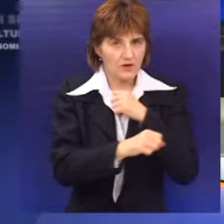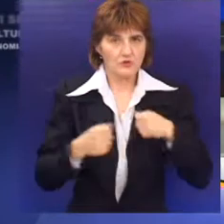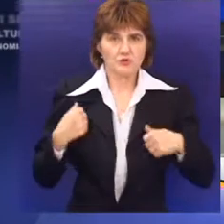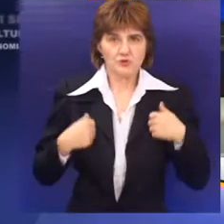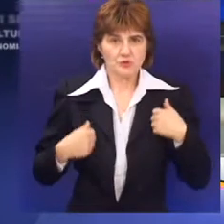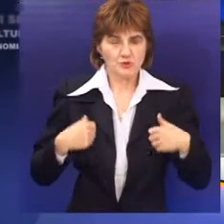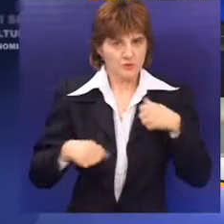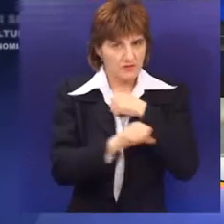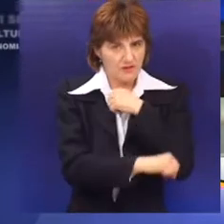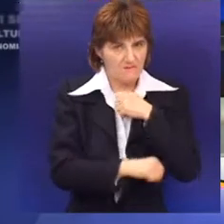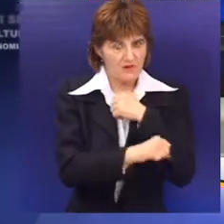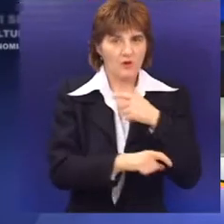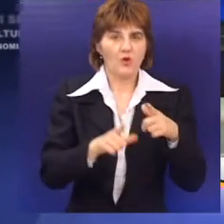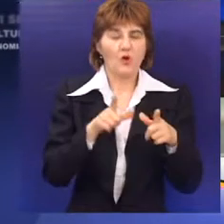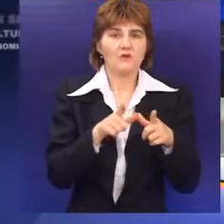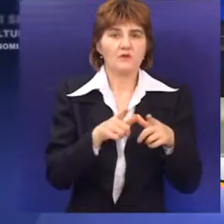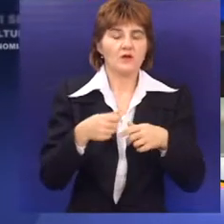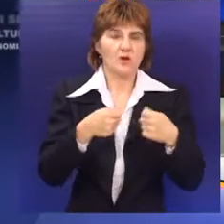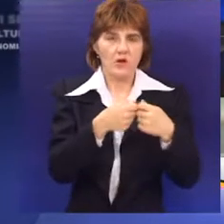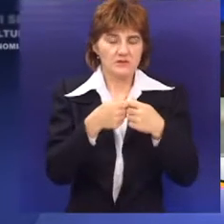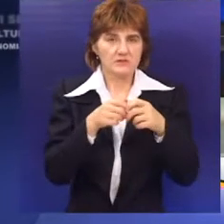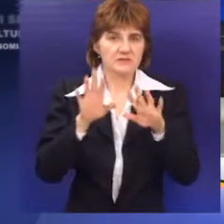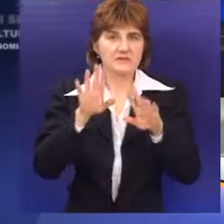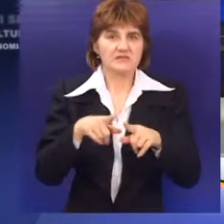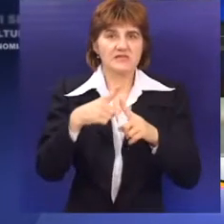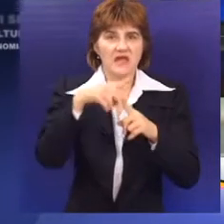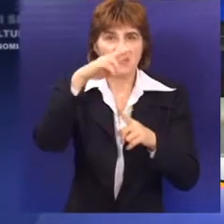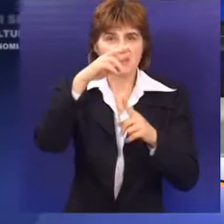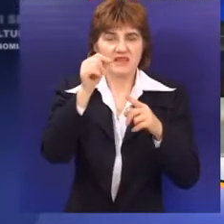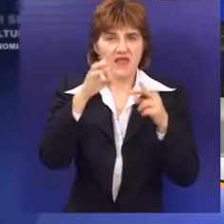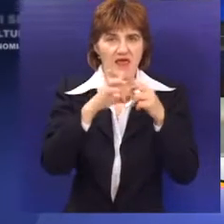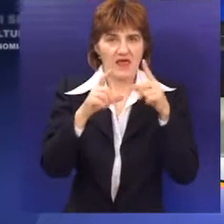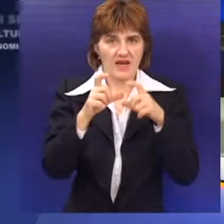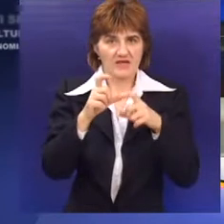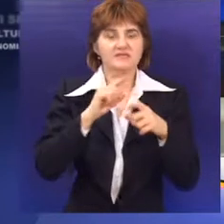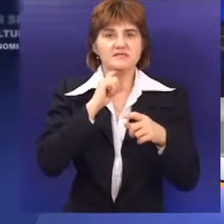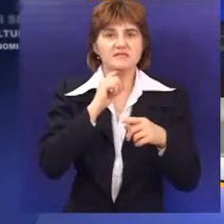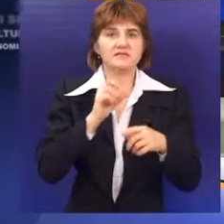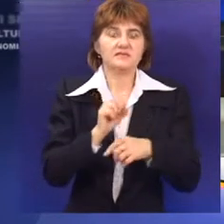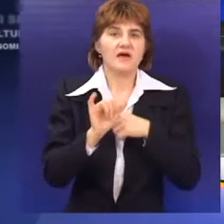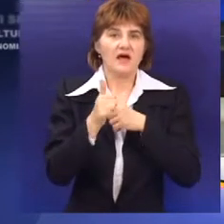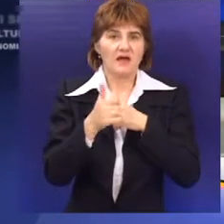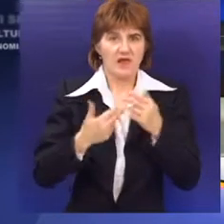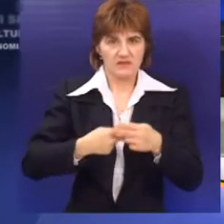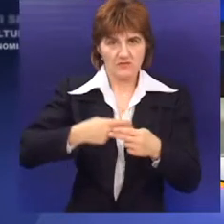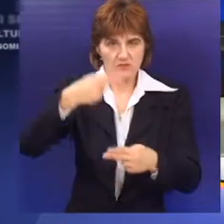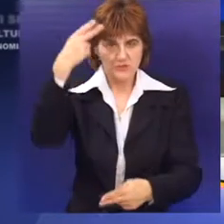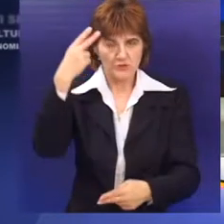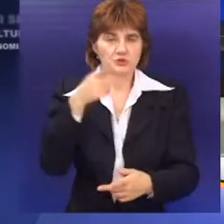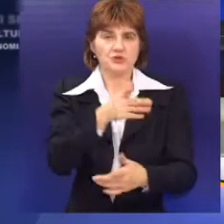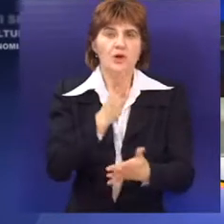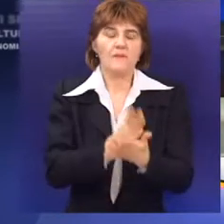Subotice, Institut za ratarstvo i povrtarstvo, organizacija Teras i Otvoreni univerzitet, u buduće će činiti